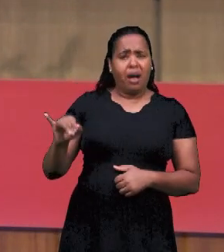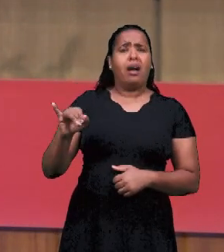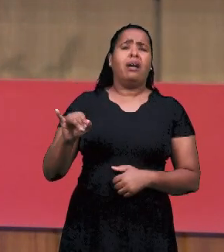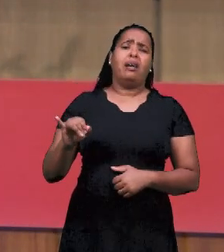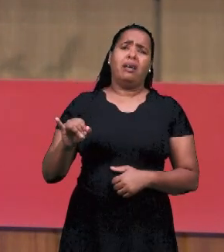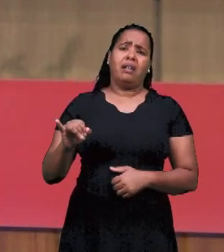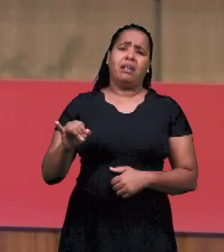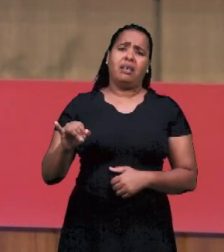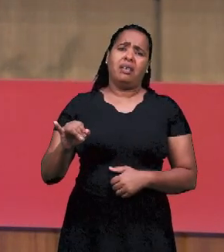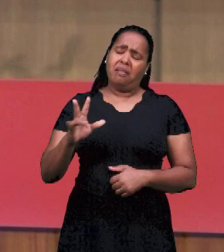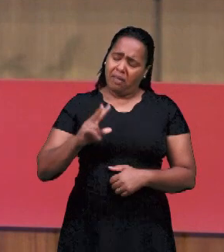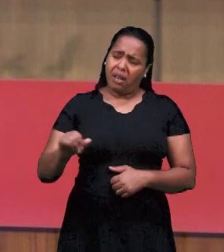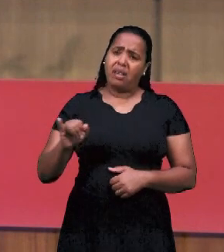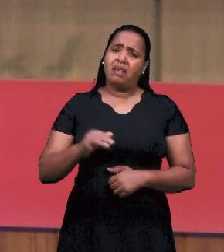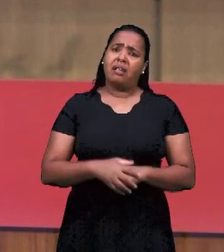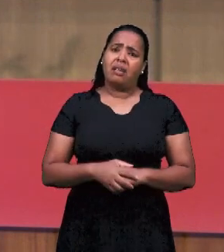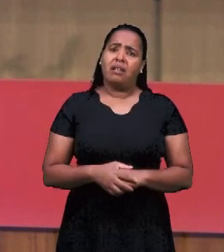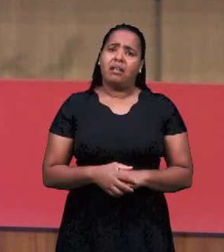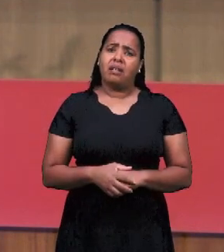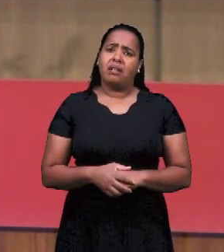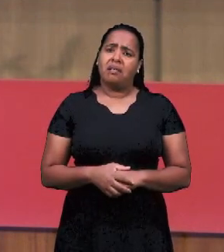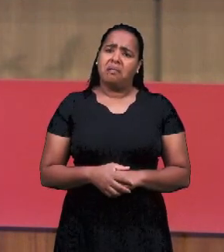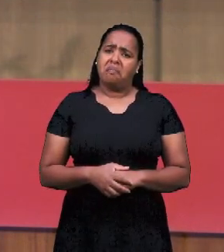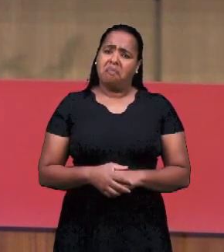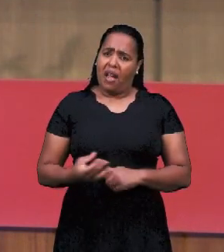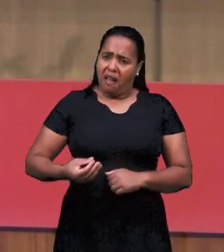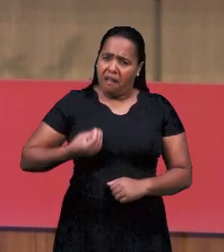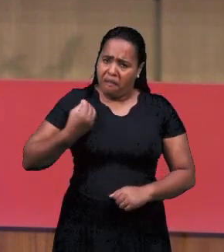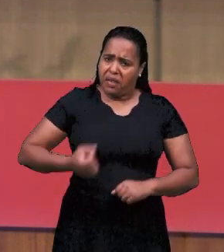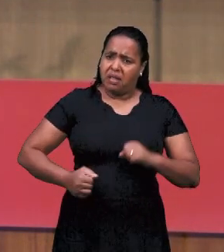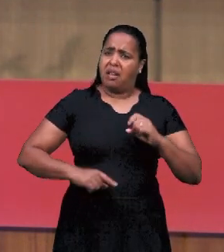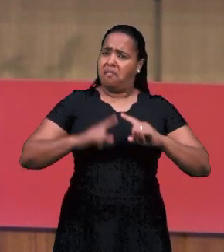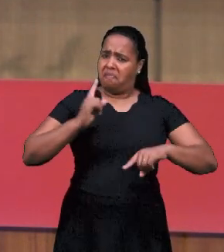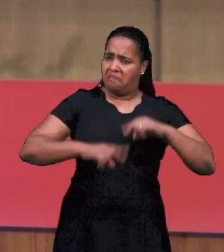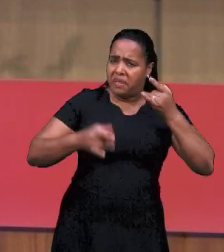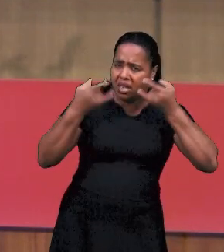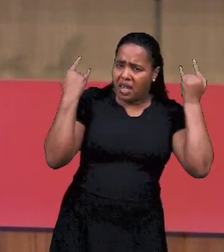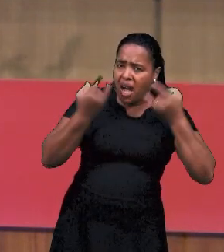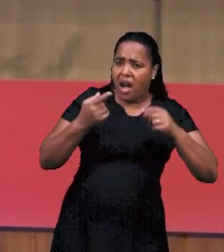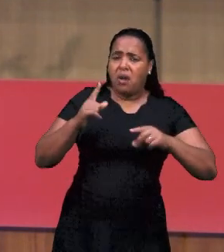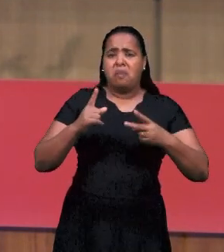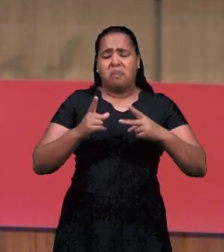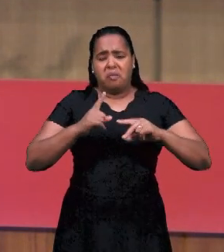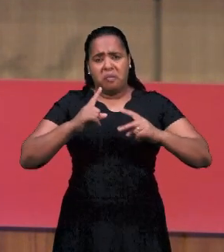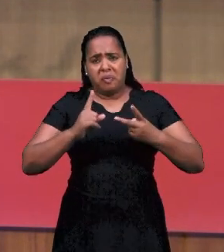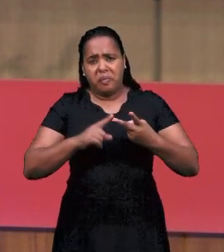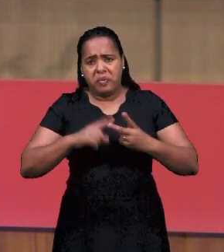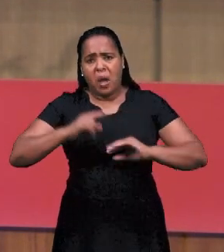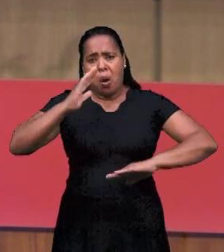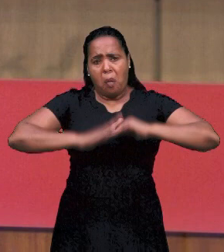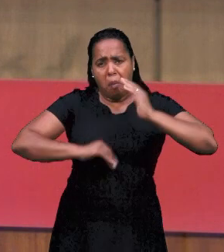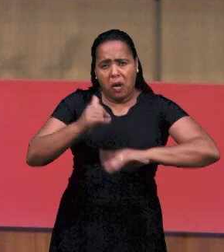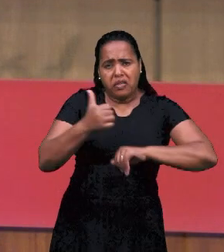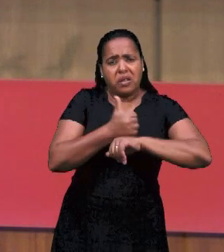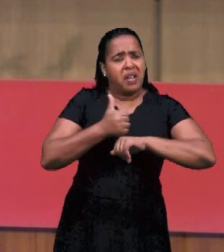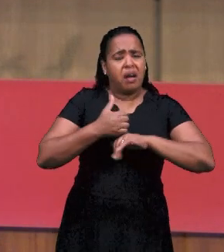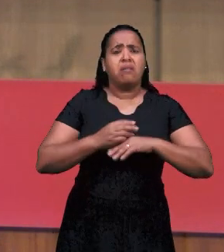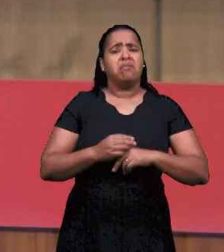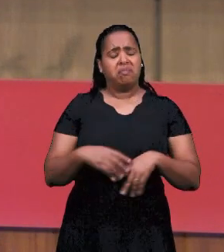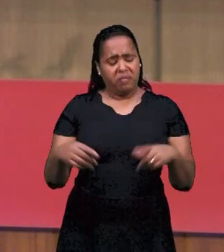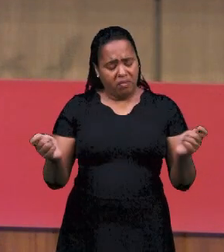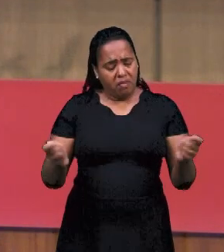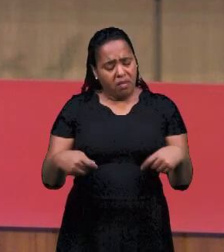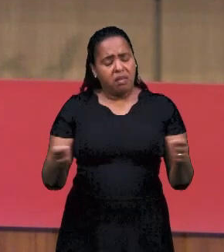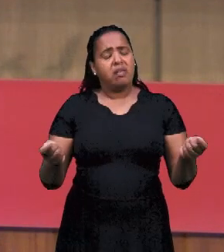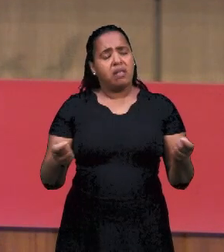Испытания. Конечно же будут испытания. В материальной жизни будут испытания. В